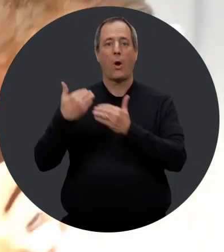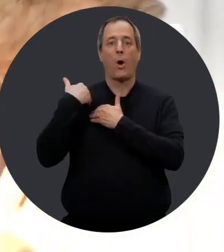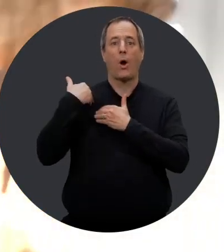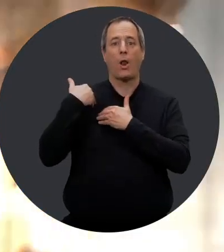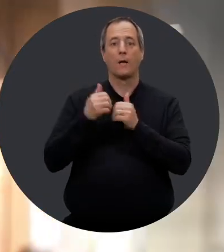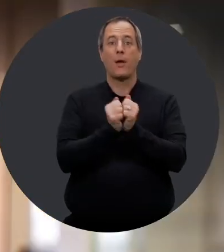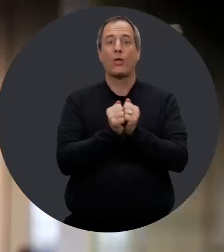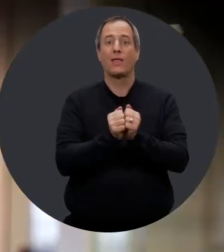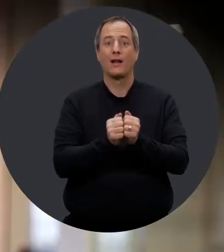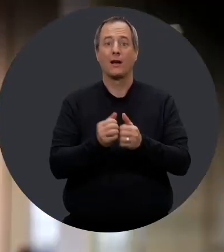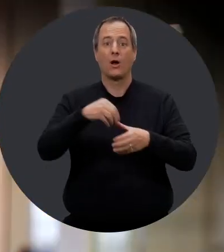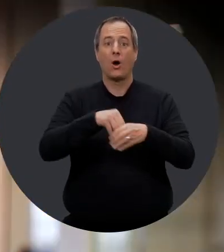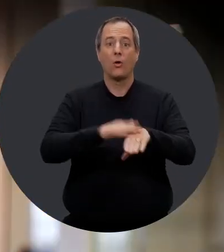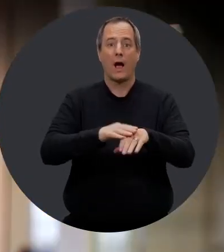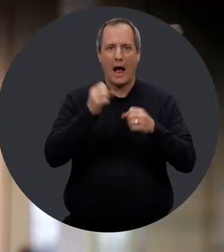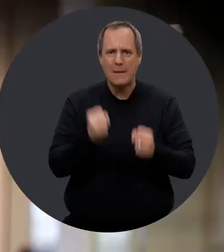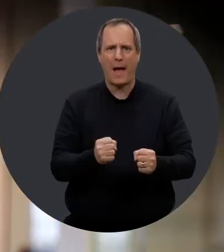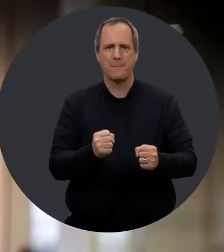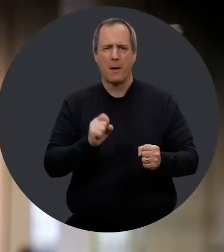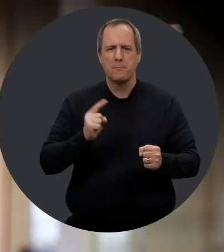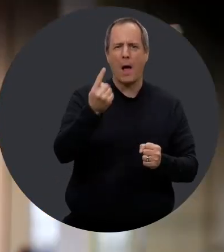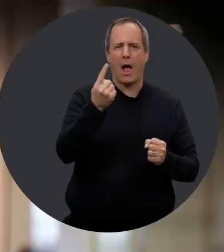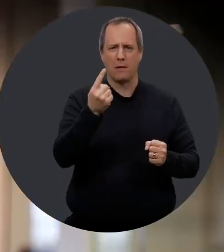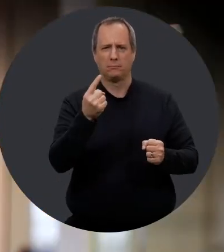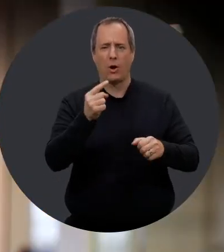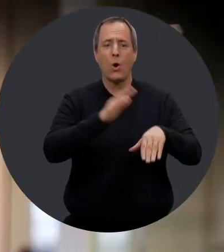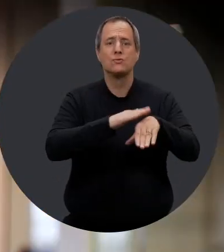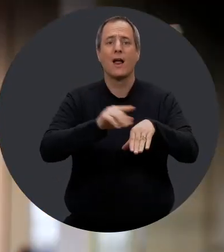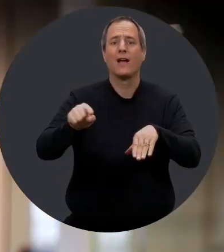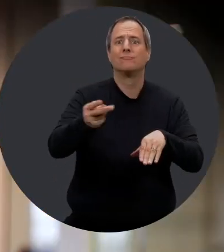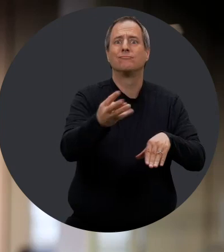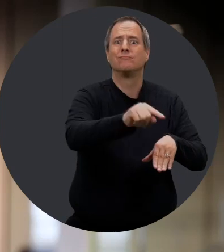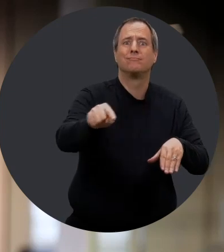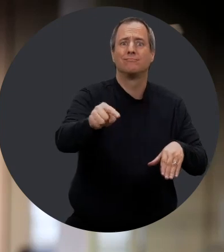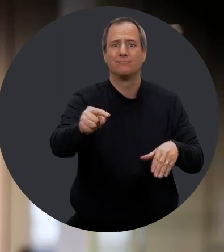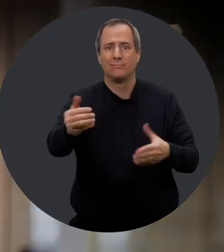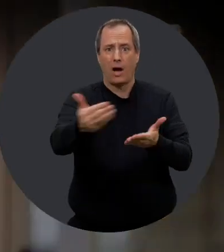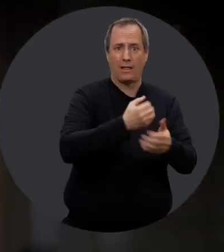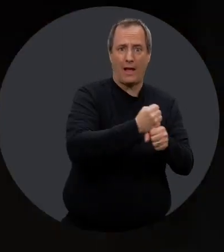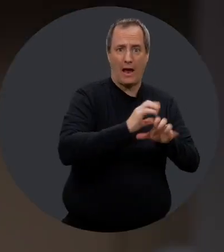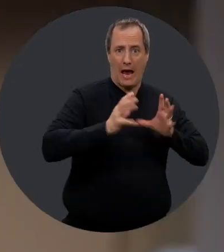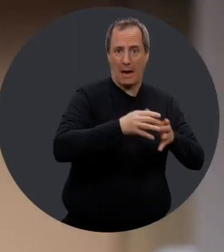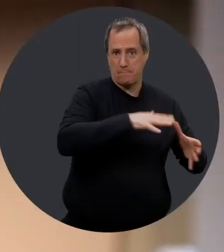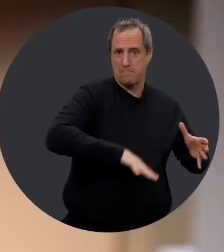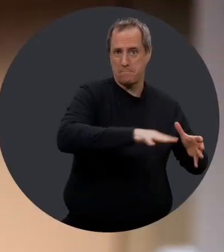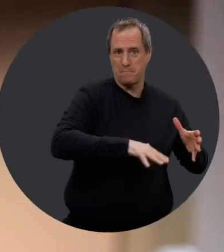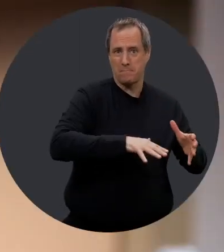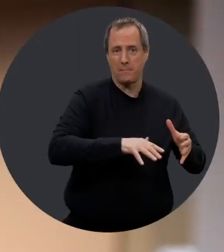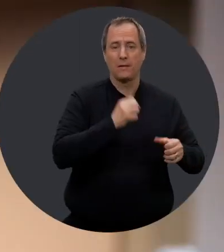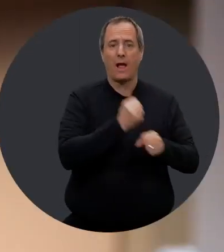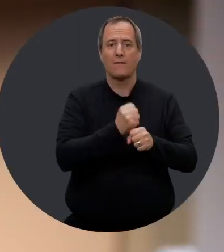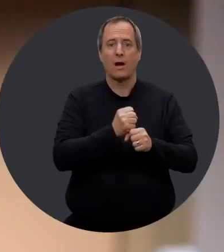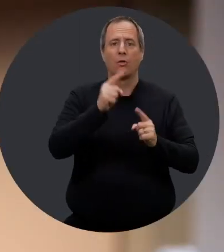Notre rôle en tant que partenaire d'Auticonsulte est de pouvoir d'abord retenir certains de leurs consultants pour travailler dans notre équipe. On